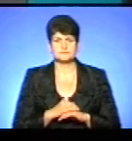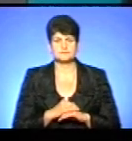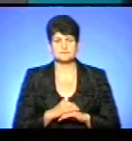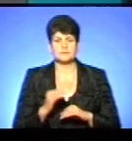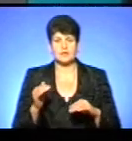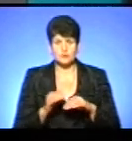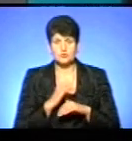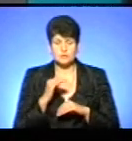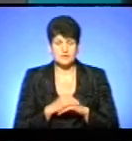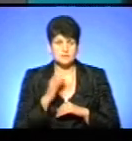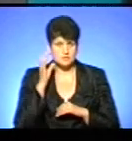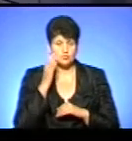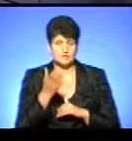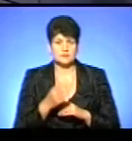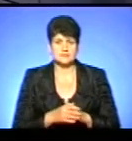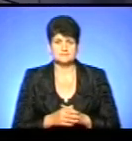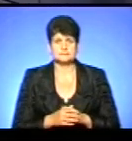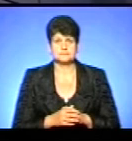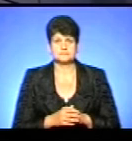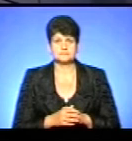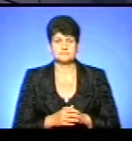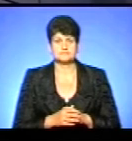Доброго вечора, ми вас слухаємо, ставте запитання.